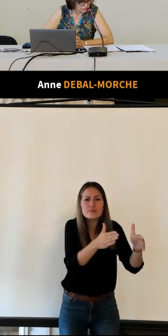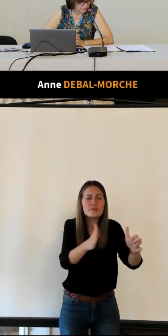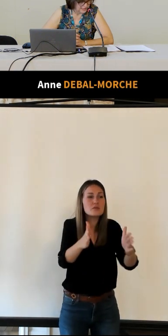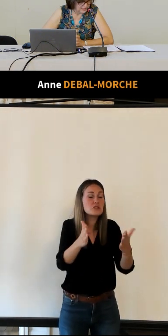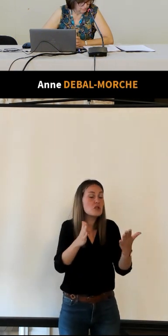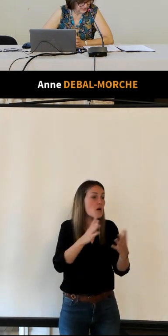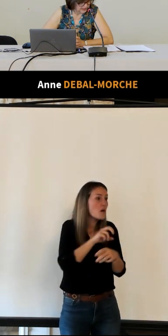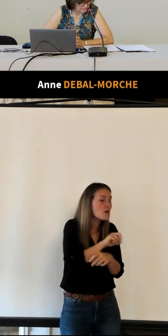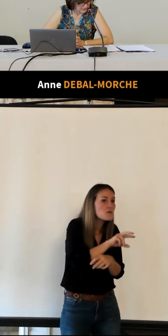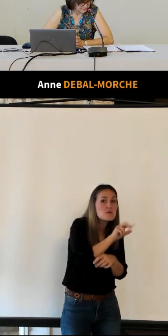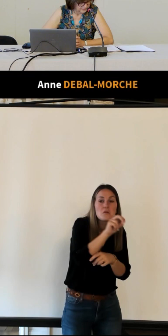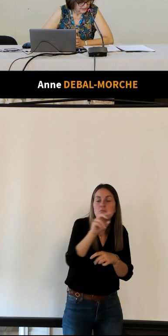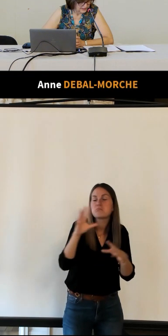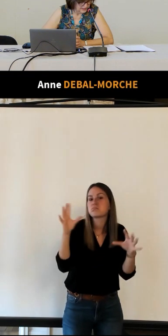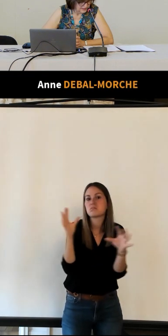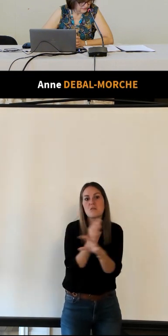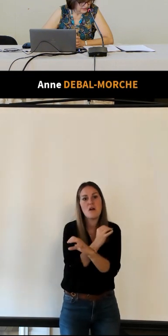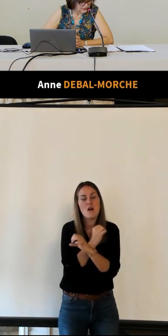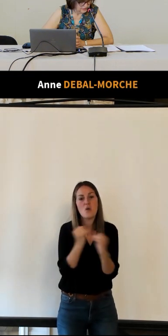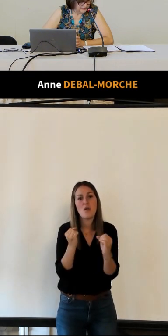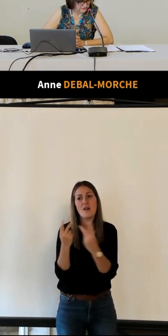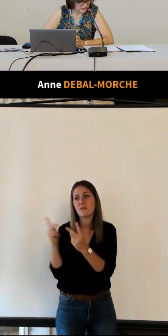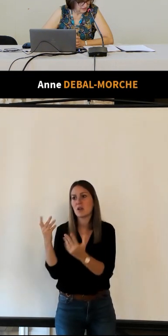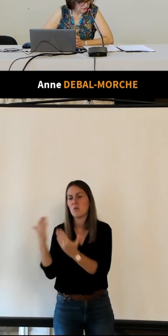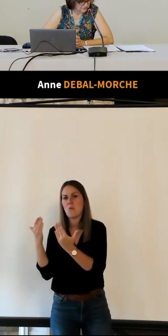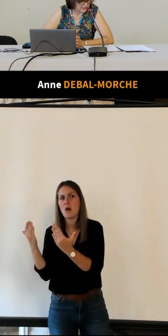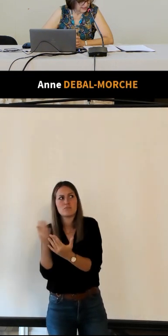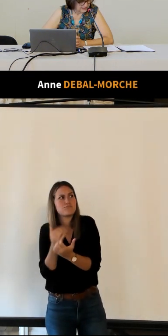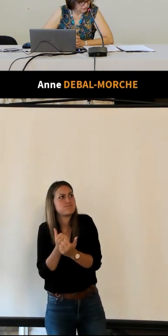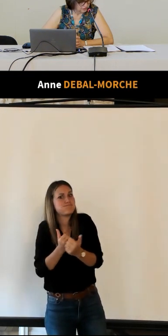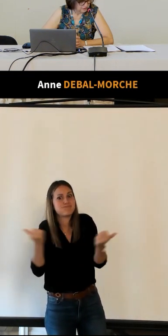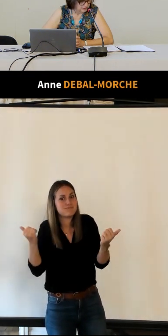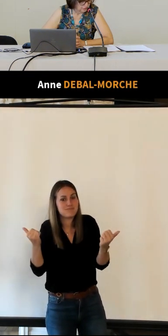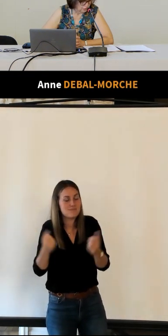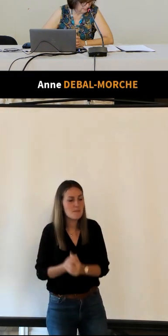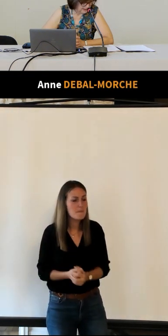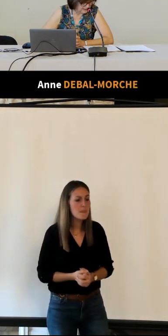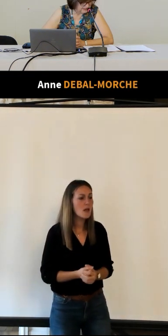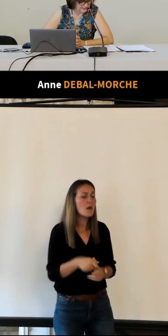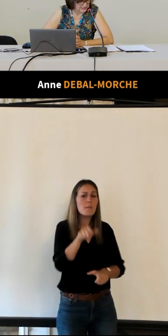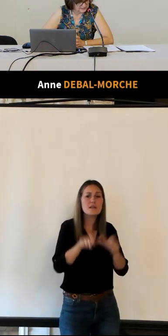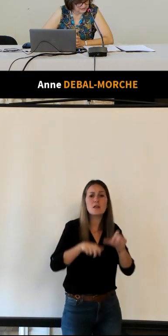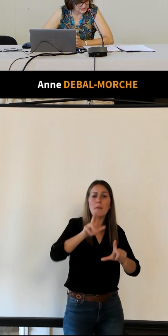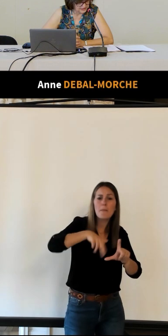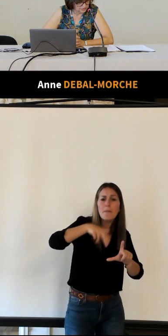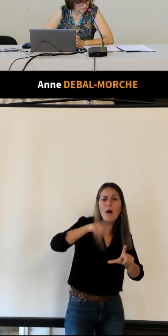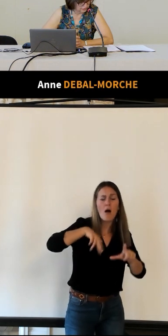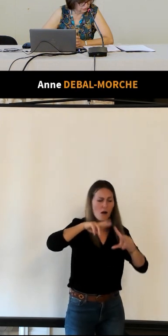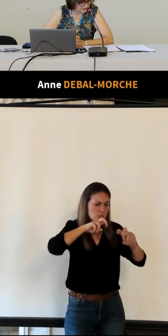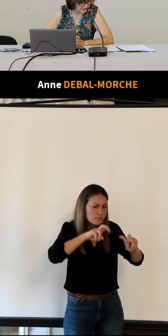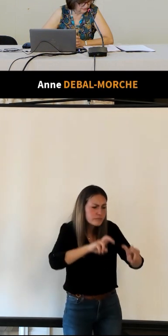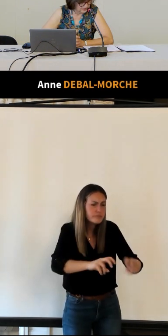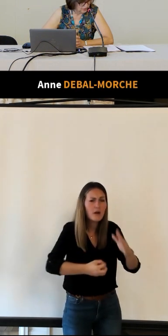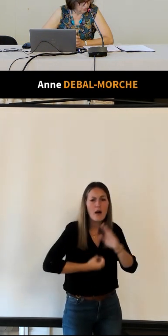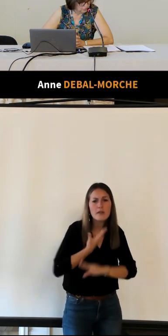'excursion incomparable la visite de la ville offre à l'archéologue au peintre à l'artiste au